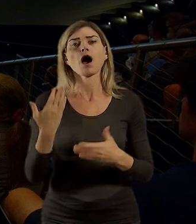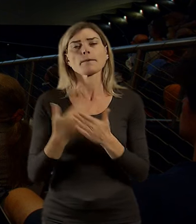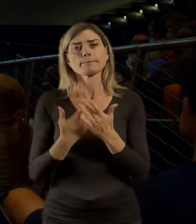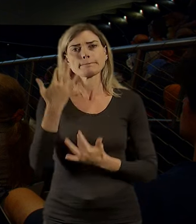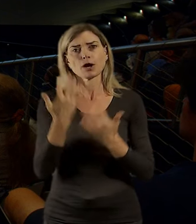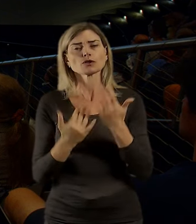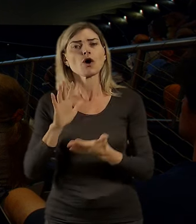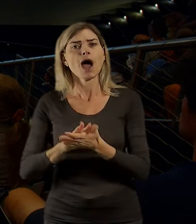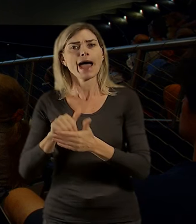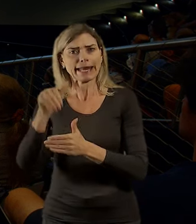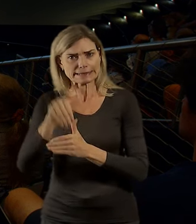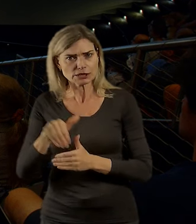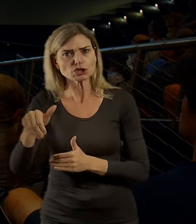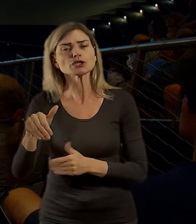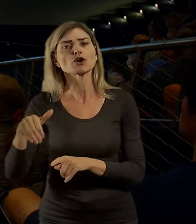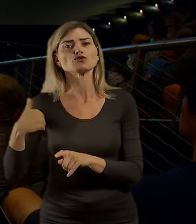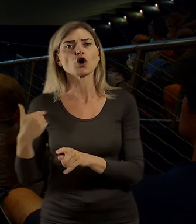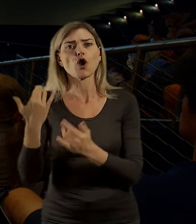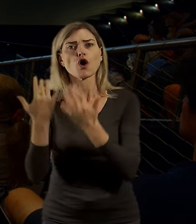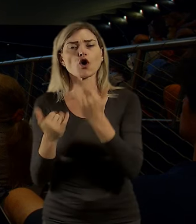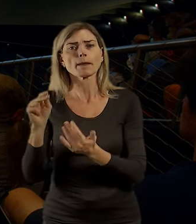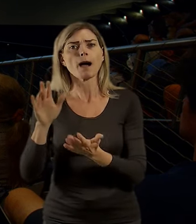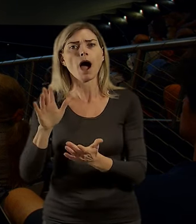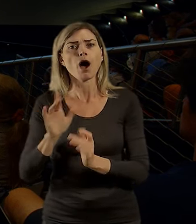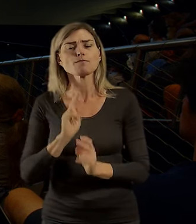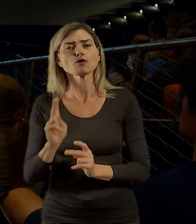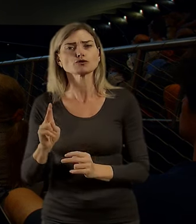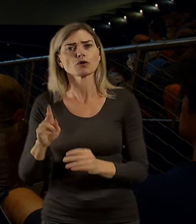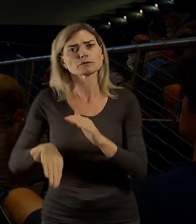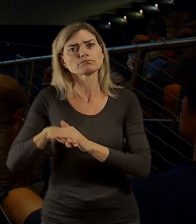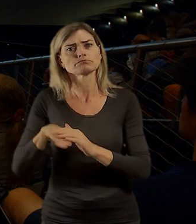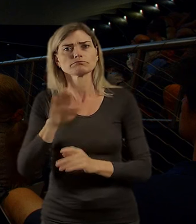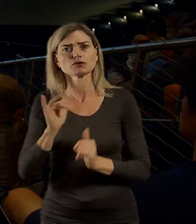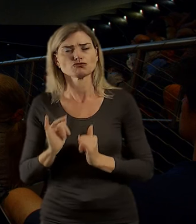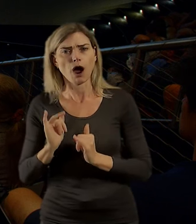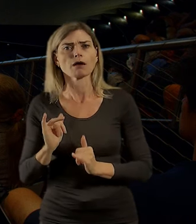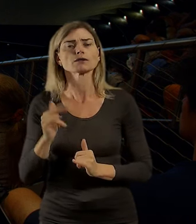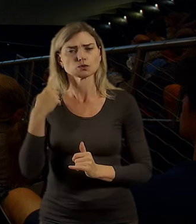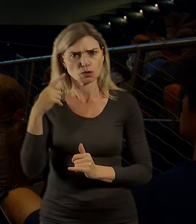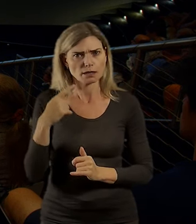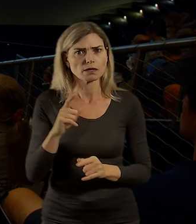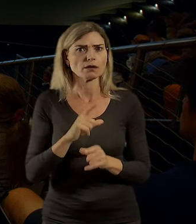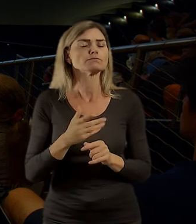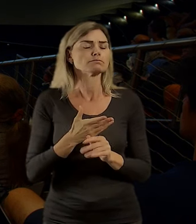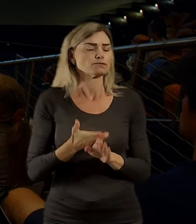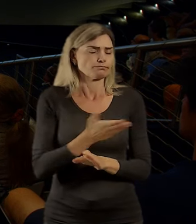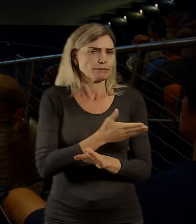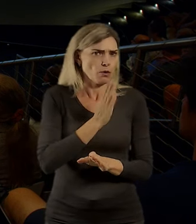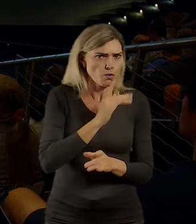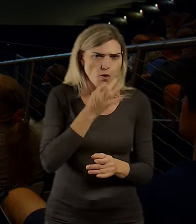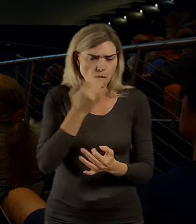rejstříkovou kapacitu škol, protože v té době, když jsme tu analýzu dělali, neměli jsme dostupnosti, dostupná data za reálné kapacity škol.